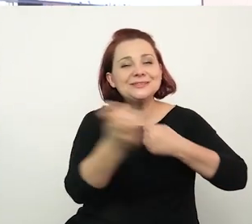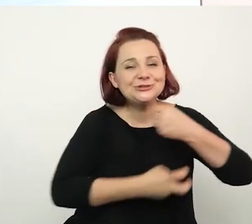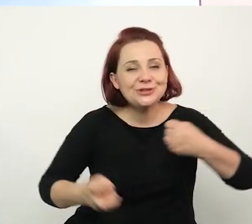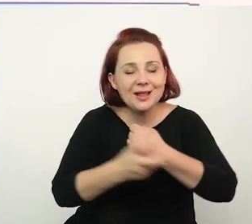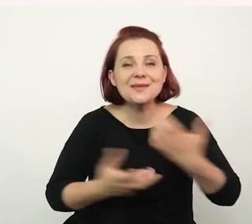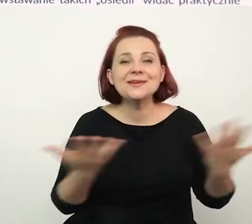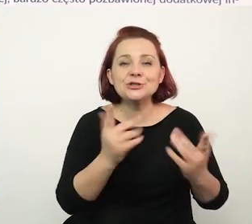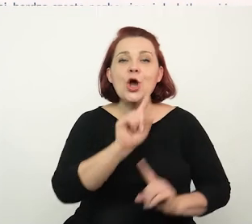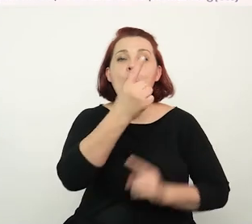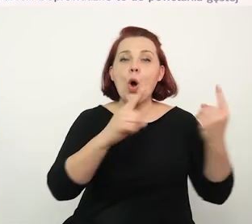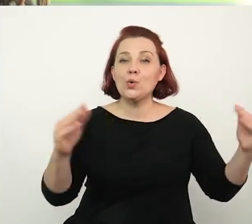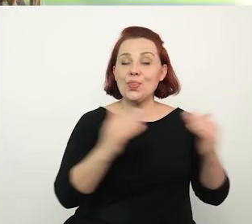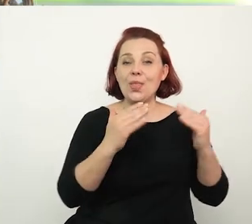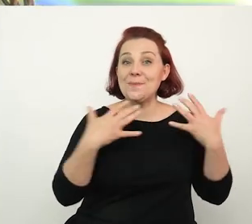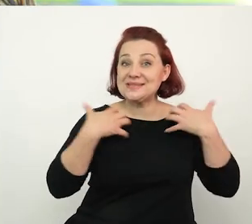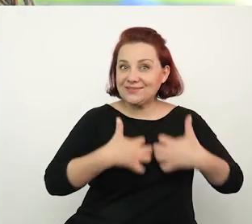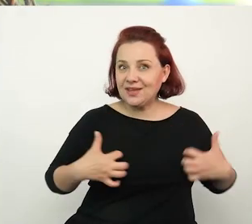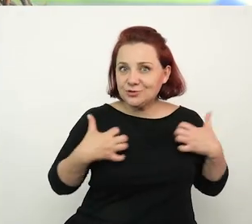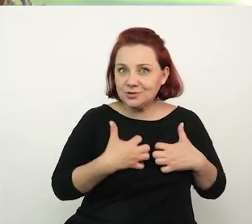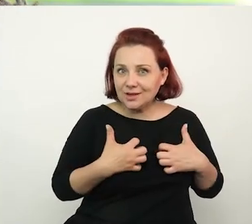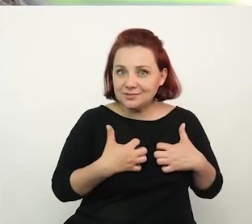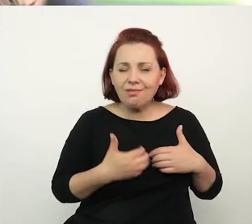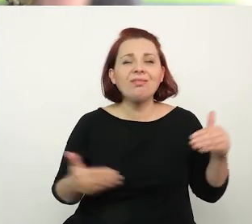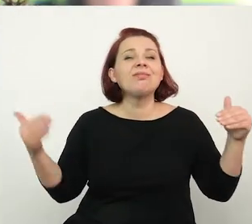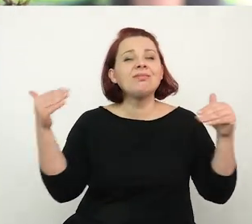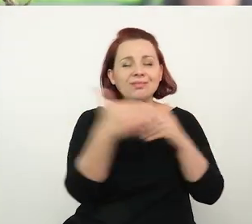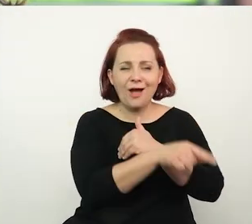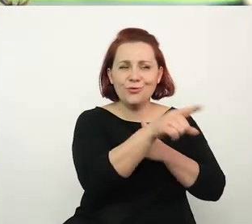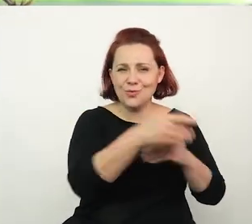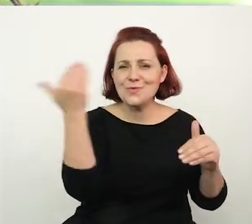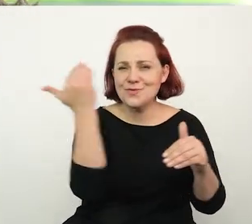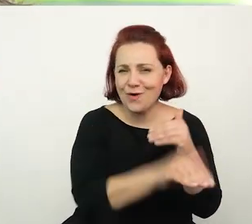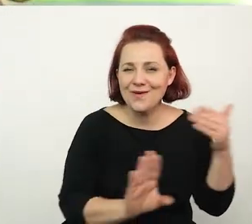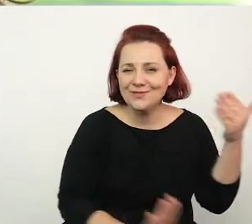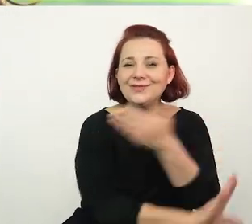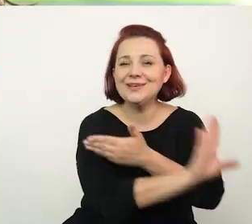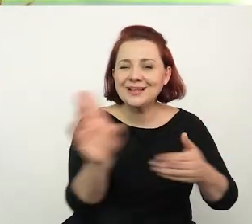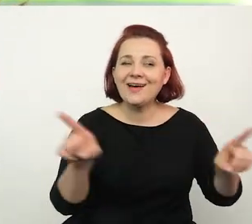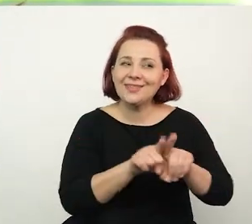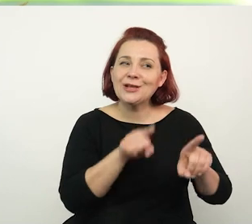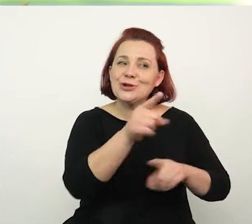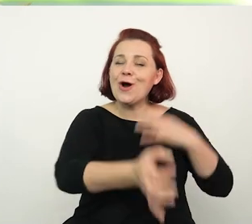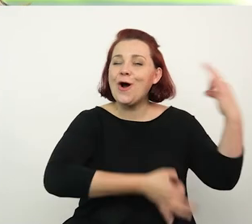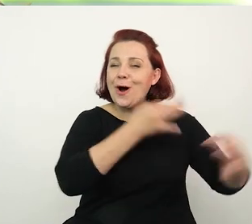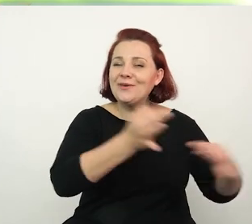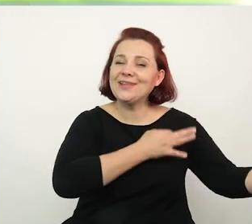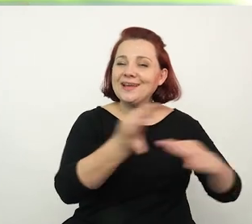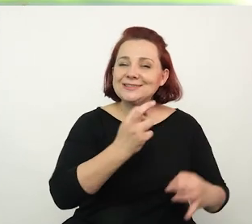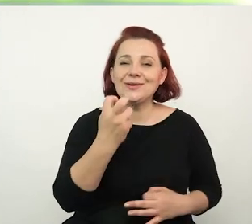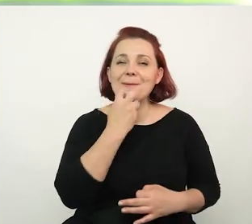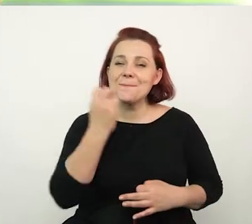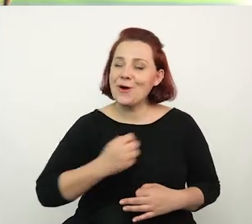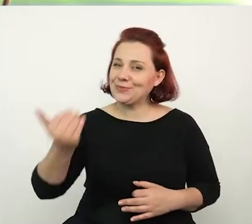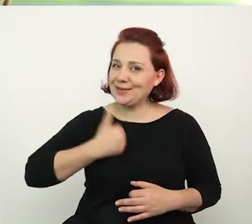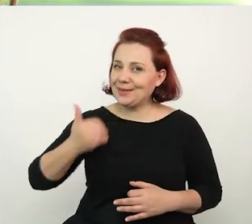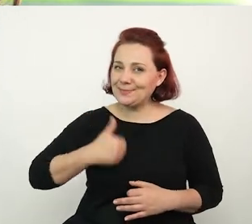Kto nie zdąży, zapraszamy w sierpniu do Ogrodu Domu Zwierzchnieckiego. Tam na koniec pożegnamy się z wystawą i prądnikiem białym